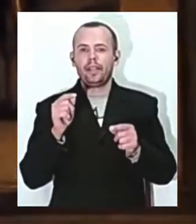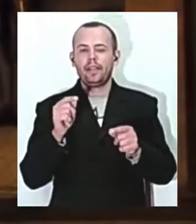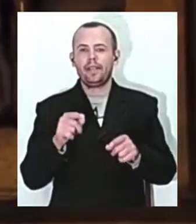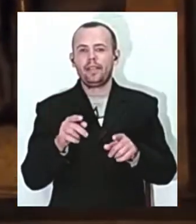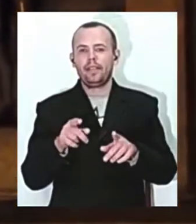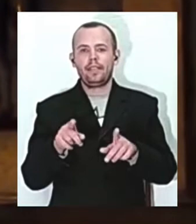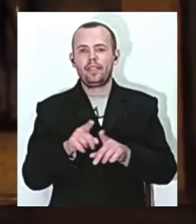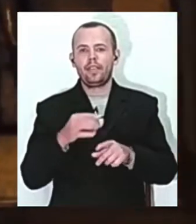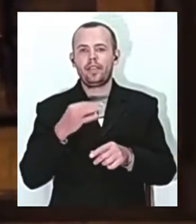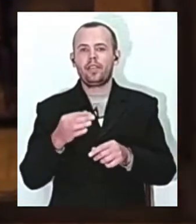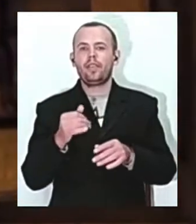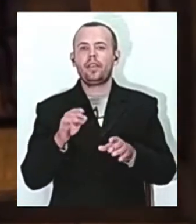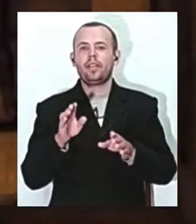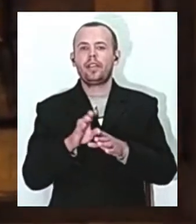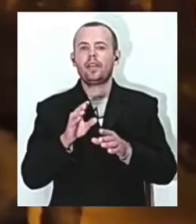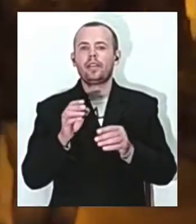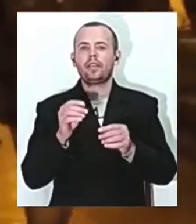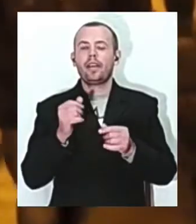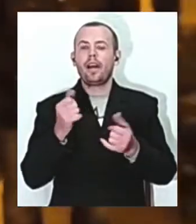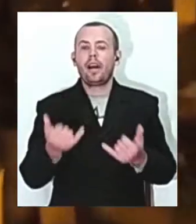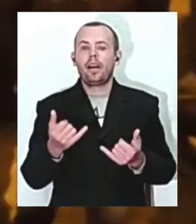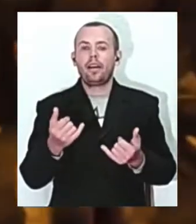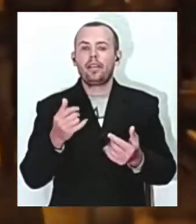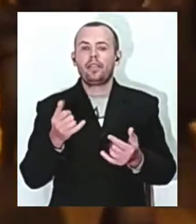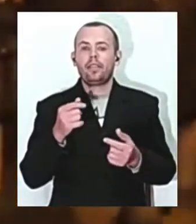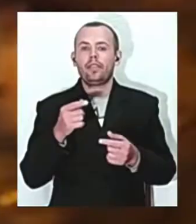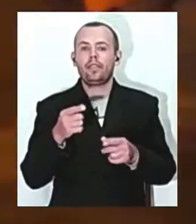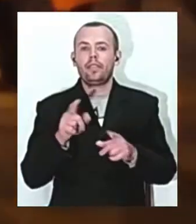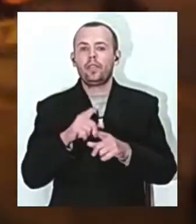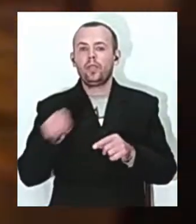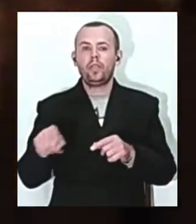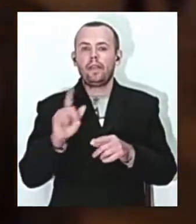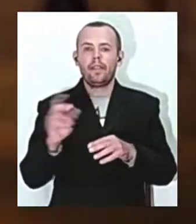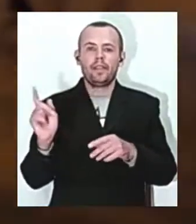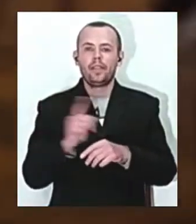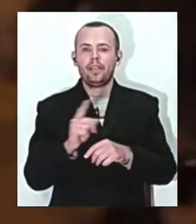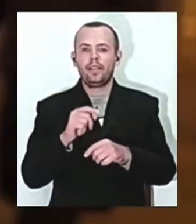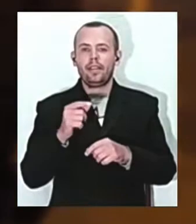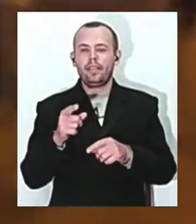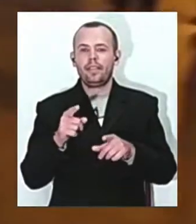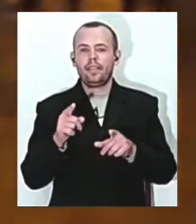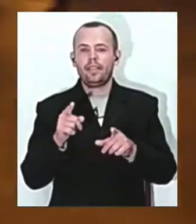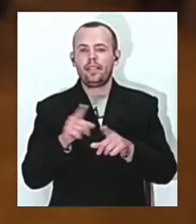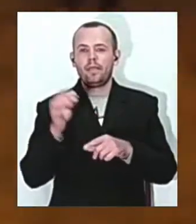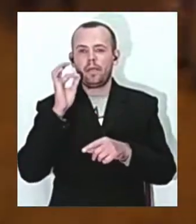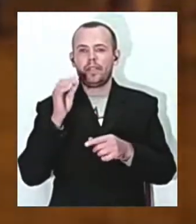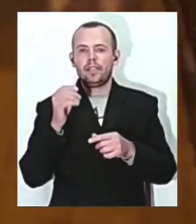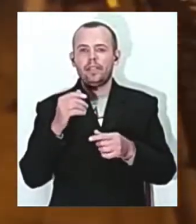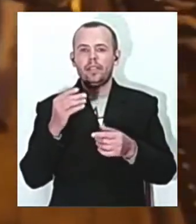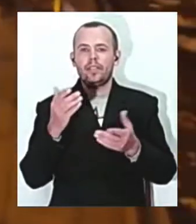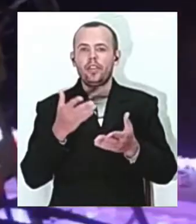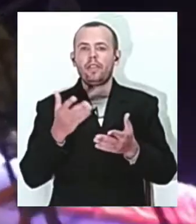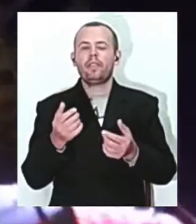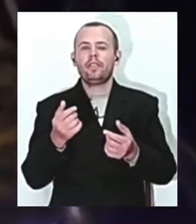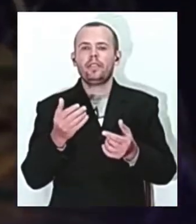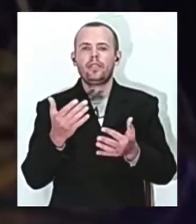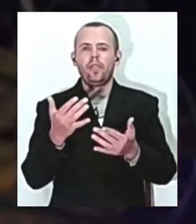зі святом святого Миколая. А тепер йдемо туди. ми, ну десь нас, я не пам'ятаю, скільки, ну, чоловік під 200 пішло до